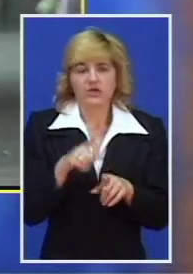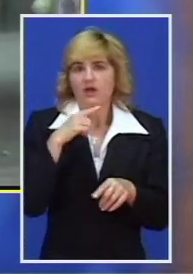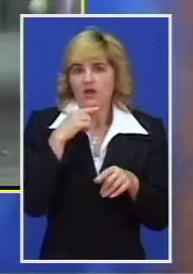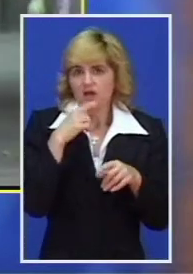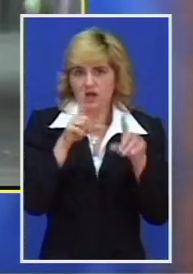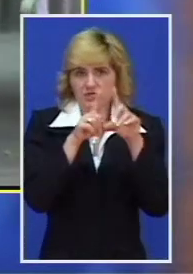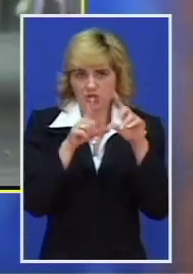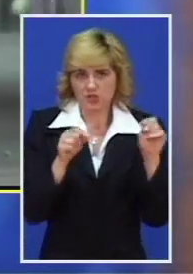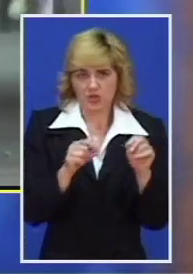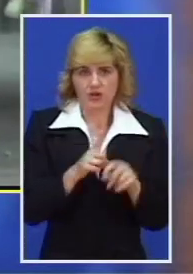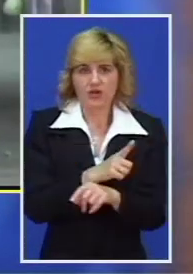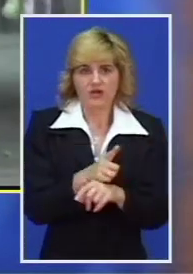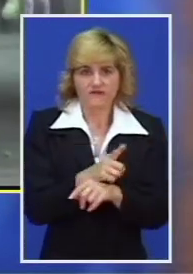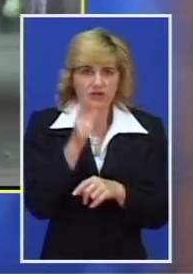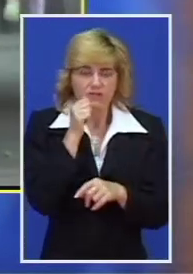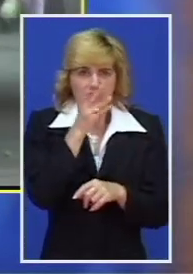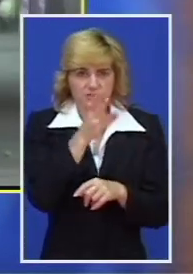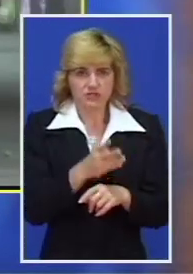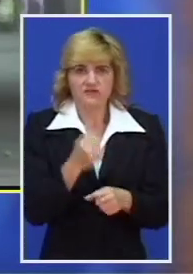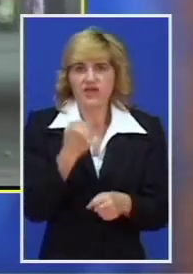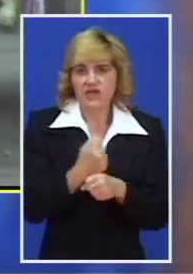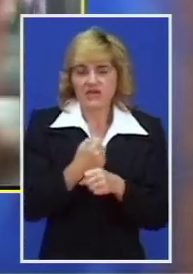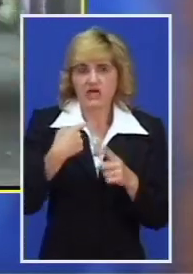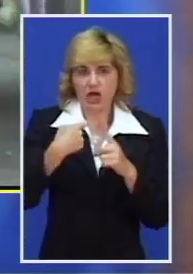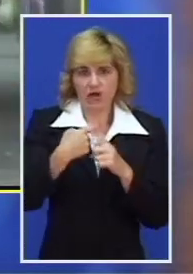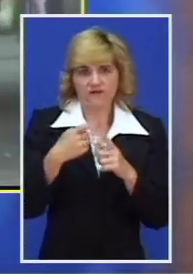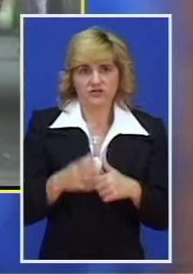saradnik Republičkog hidrometeorološkog zavoda Geza Kovač.